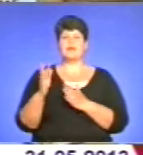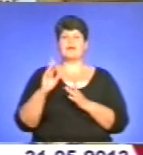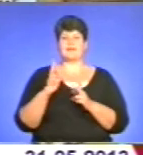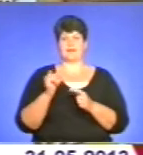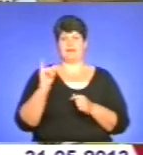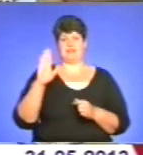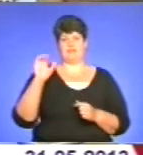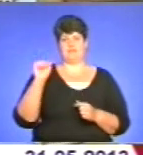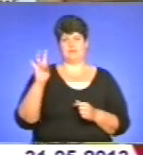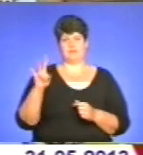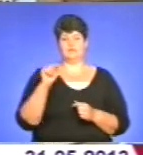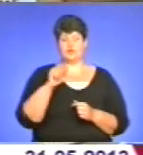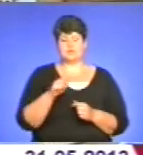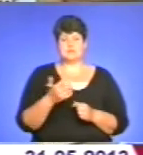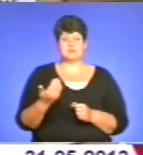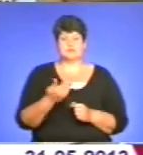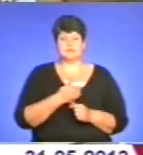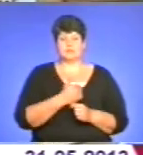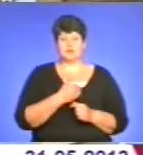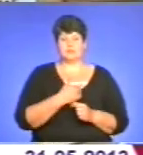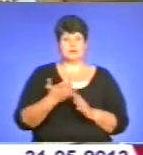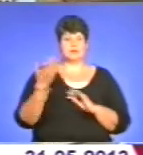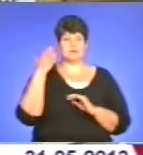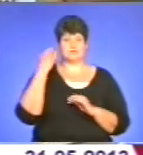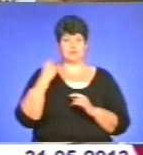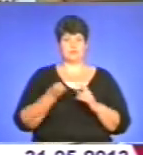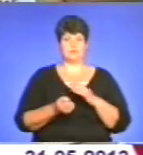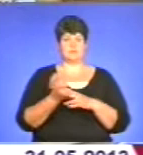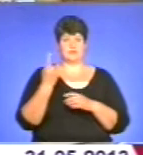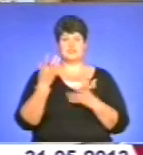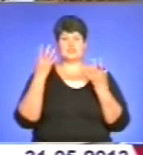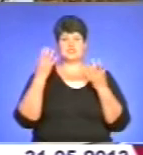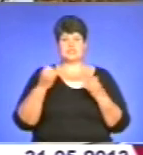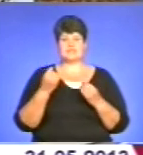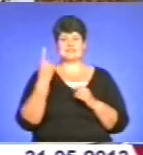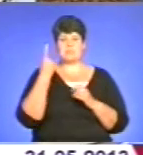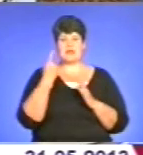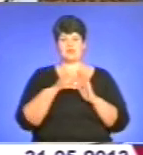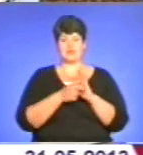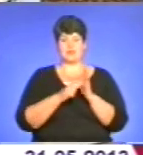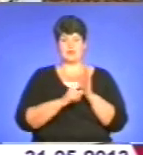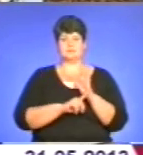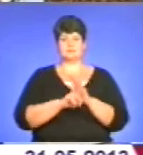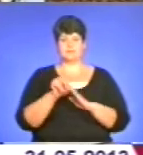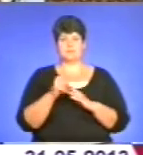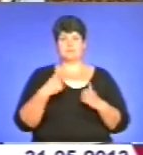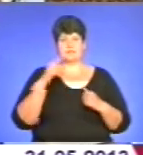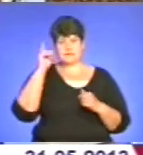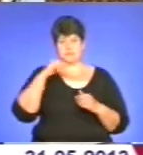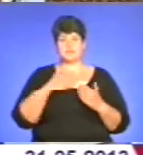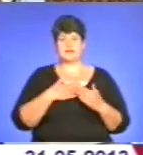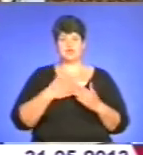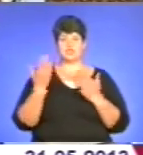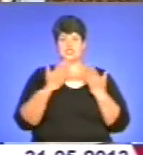напевне, що в нього це захоплення книги вже давно з'явилося ще з першого класу. Ми його знаємо як нашого читача,